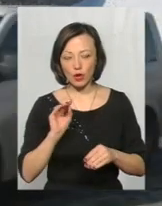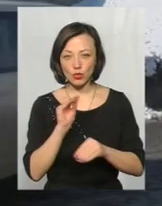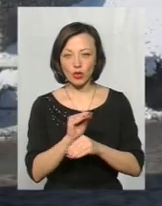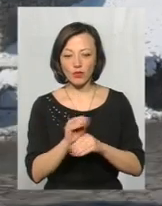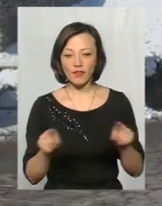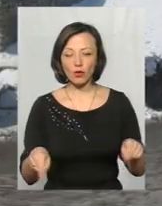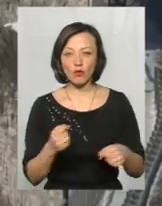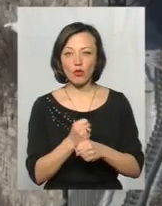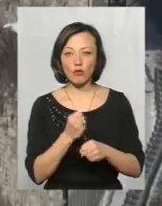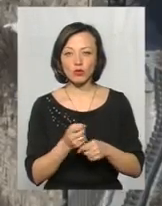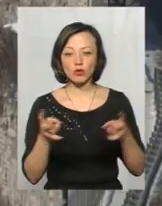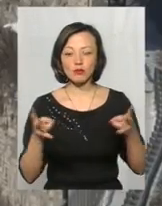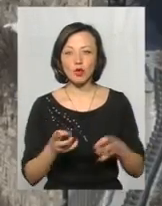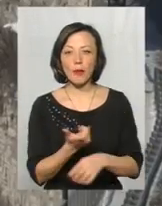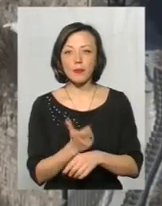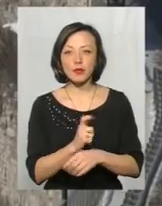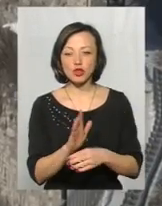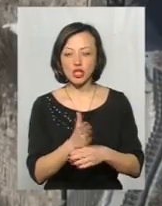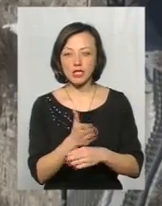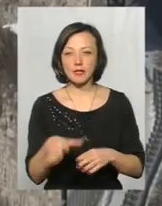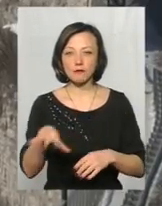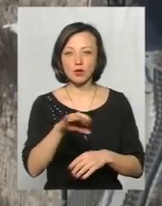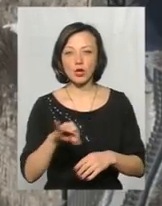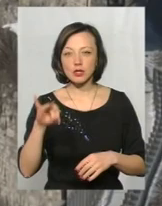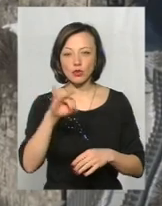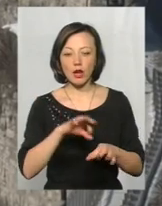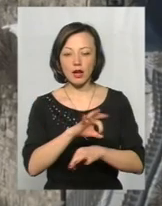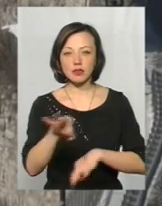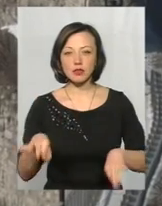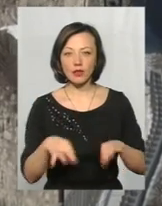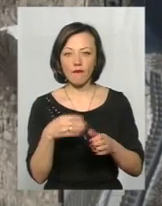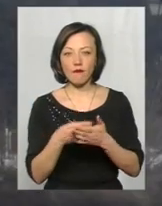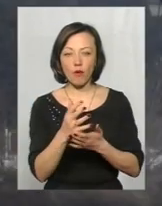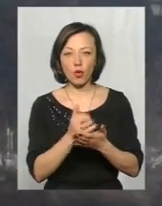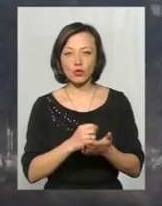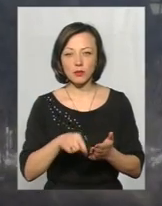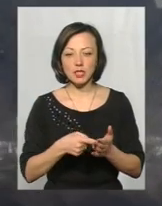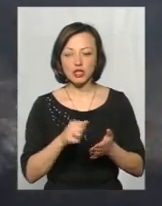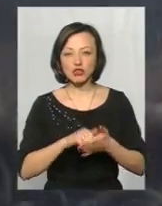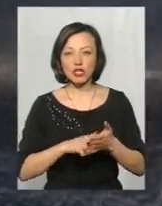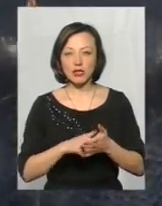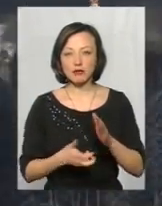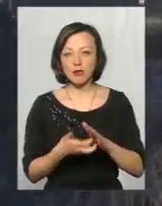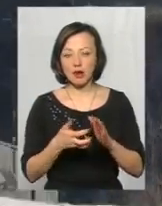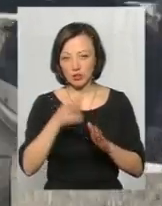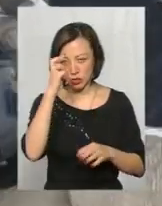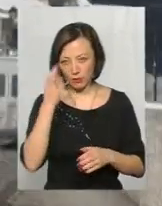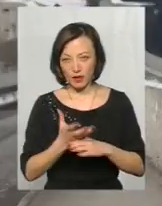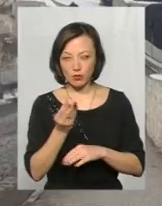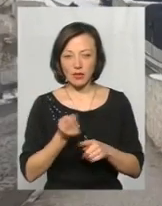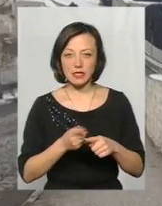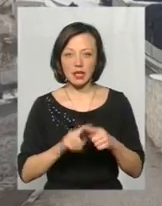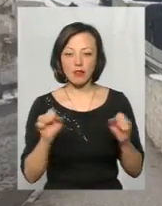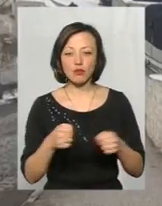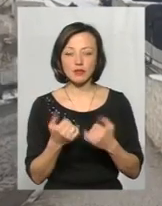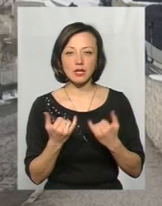відновлювальних робіт потребує більша частина усього історичного архітектурного фонду міста. Та через брак державного фінансування це неможливо